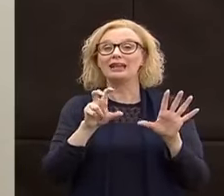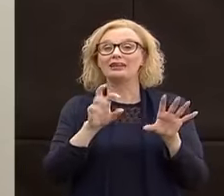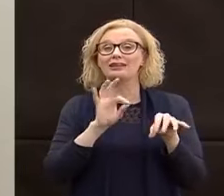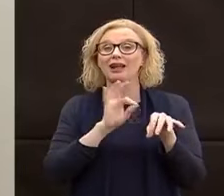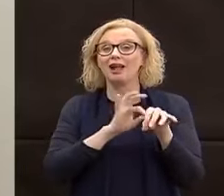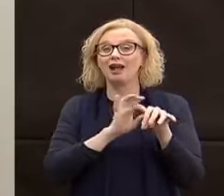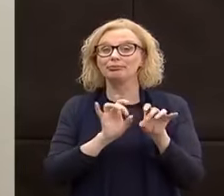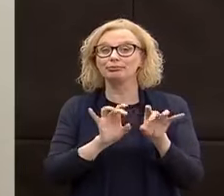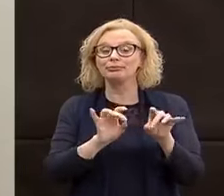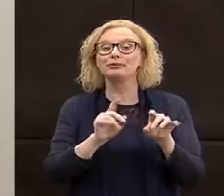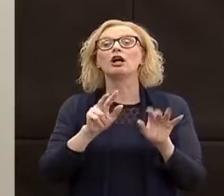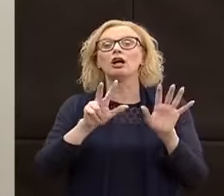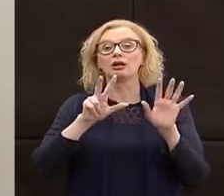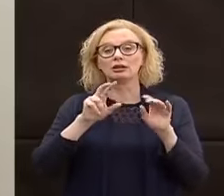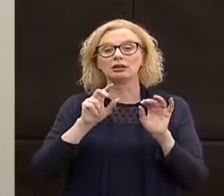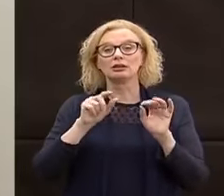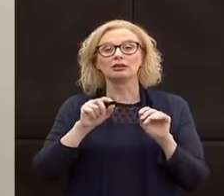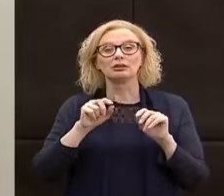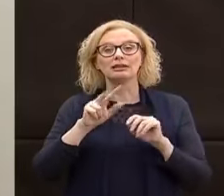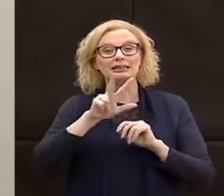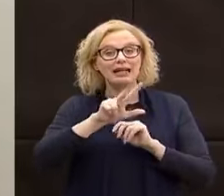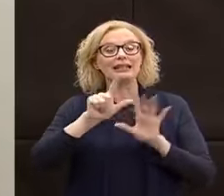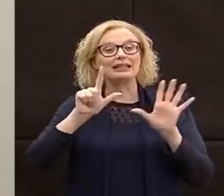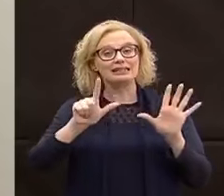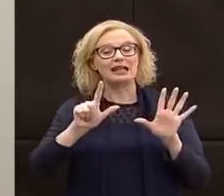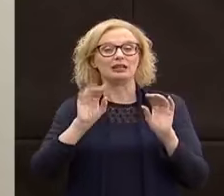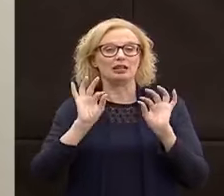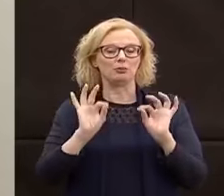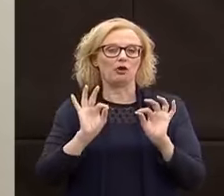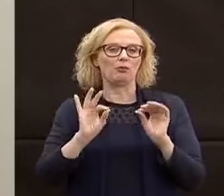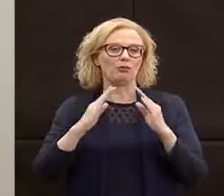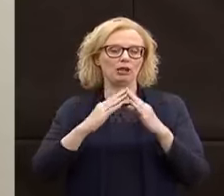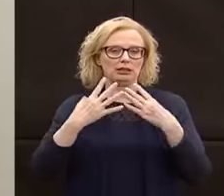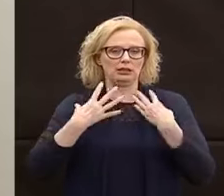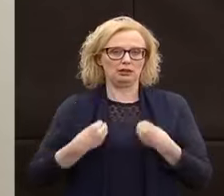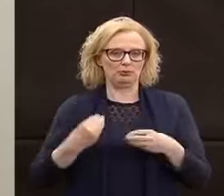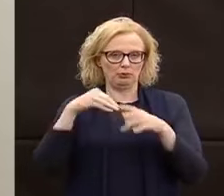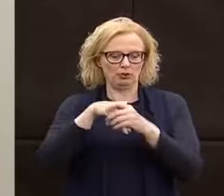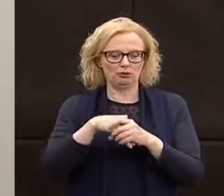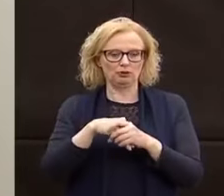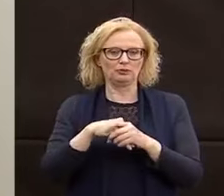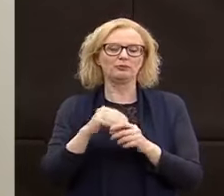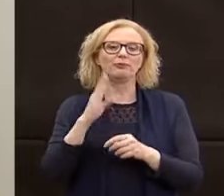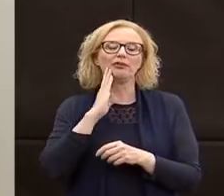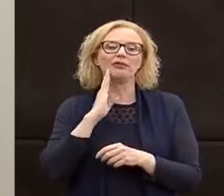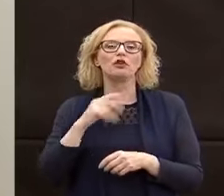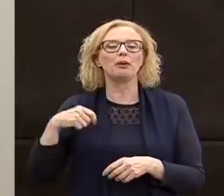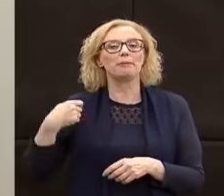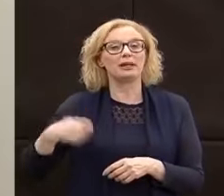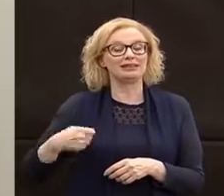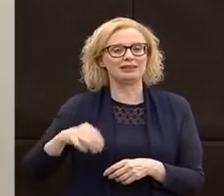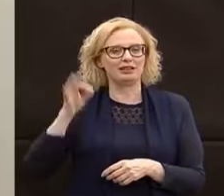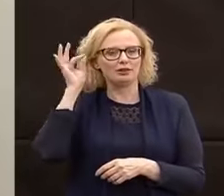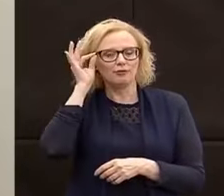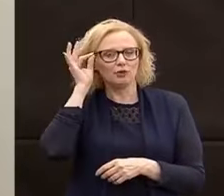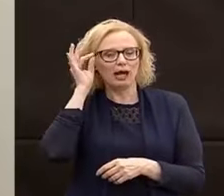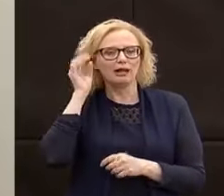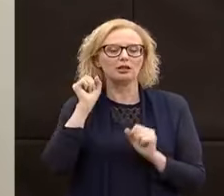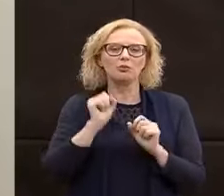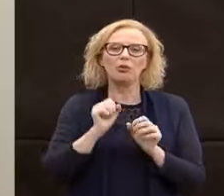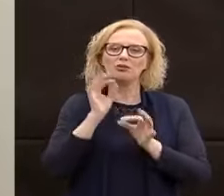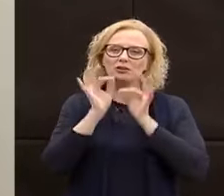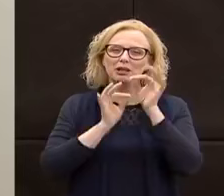sono stati riscontrati all'interno dell'RSA e quindi tornerei col Presidente Fugati per analizzare più in